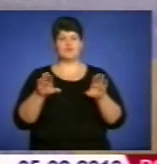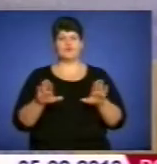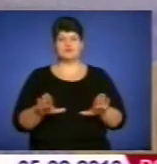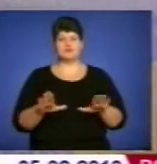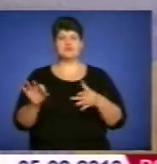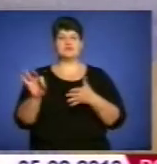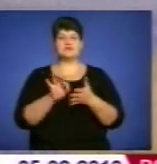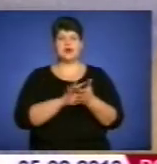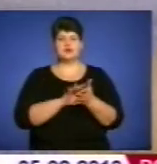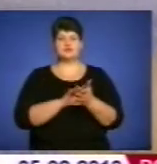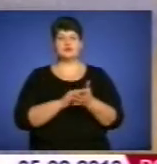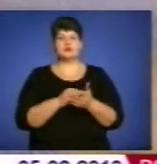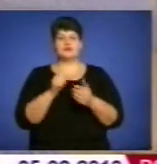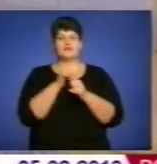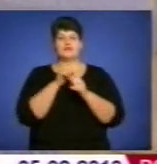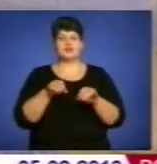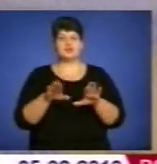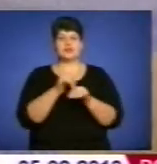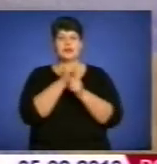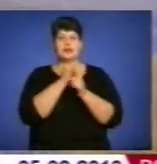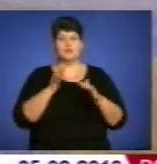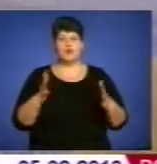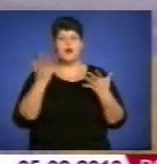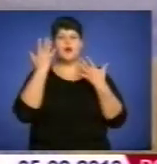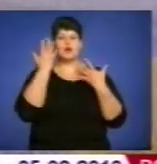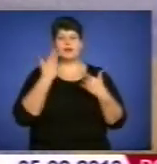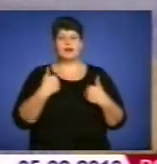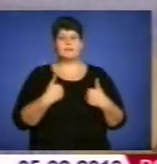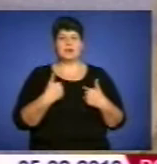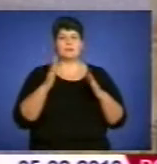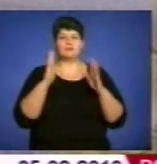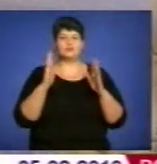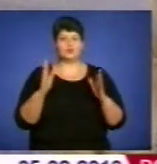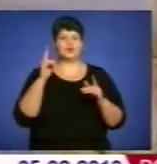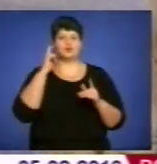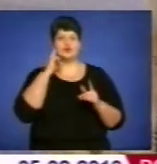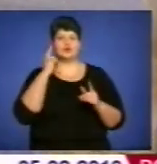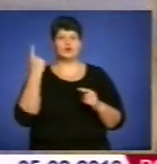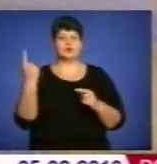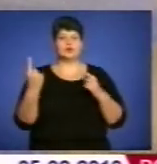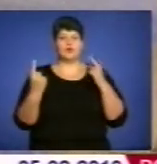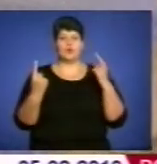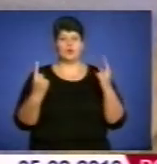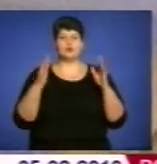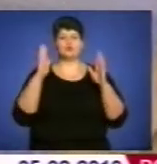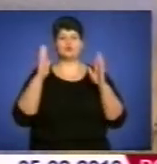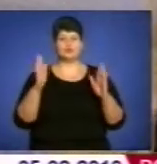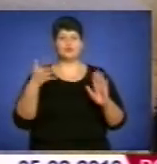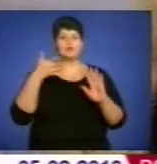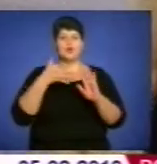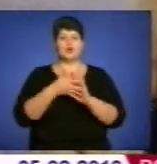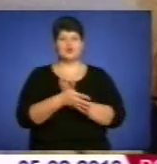Вони зразу, принаймні, не вирішуються. Але коли ми будемо чути один одного, ми будемо розуміти,